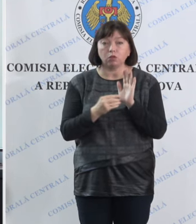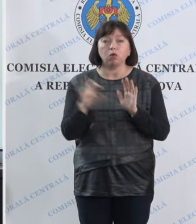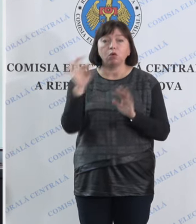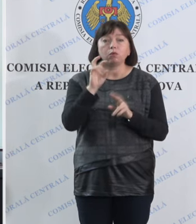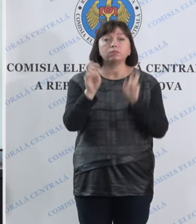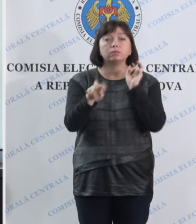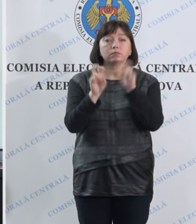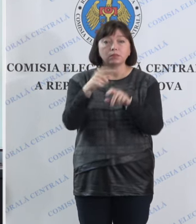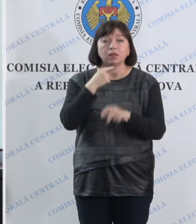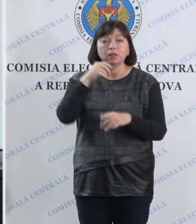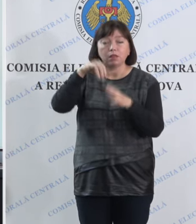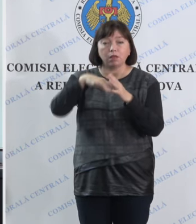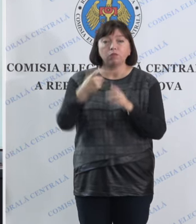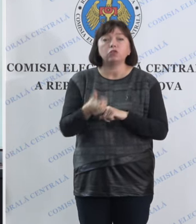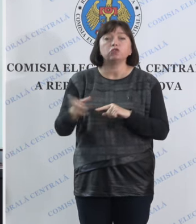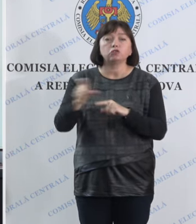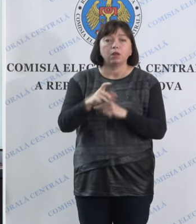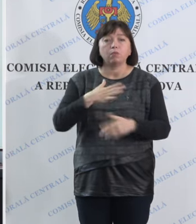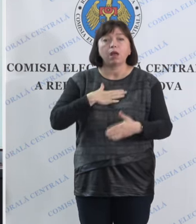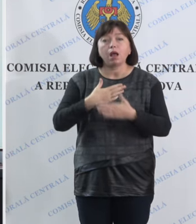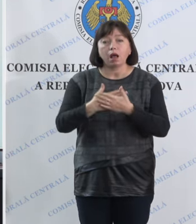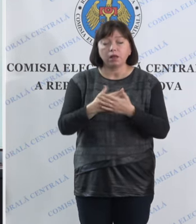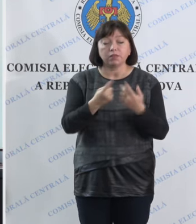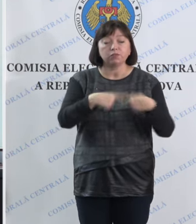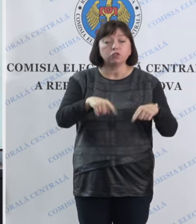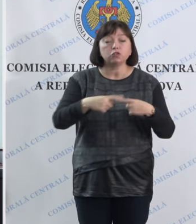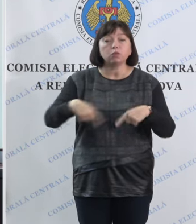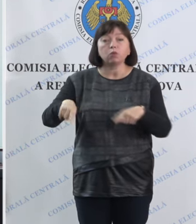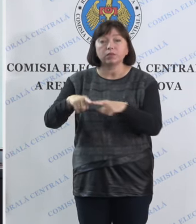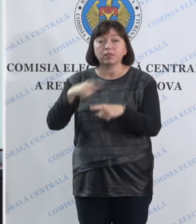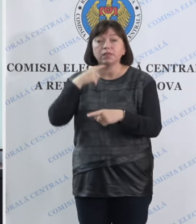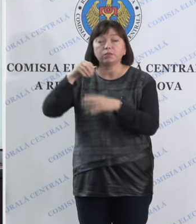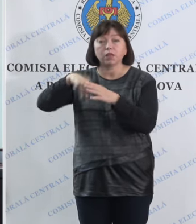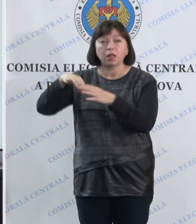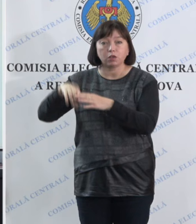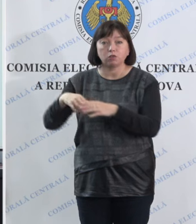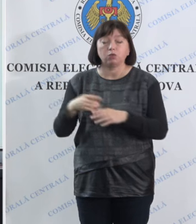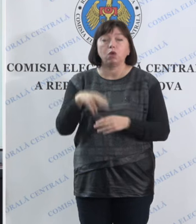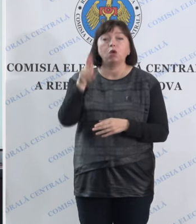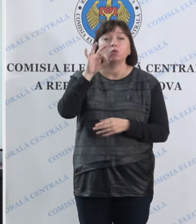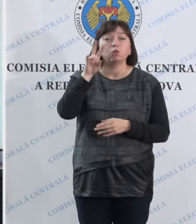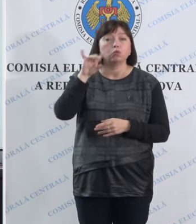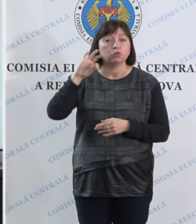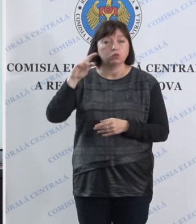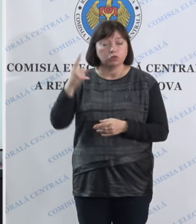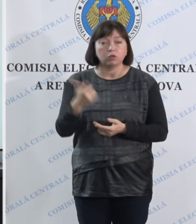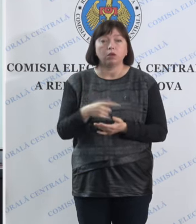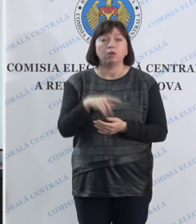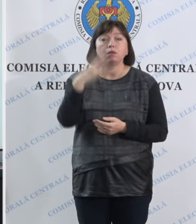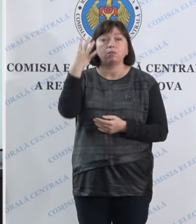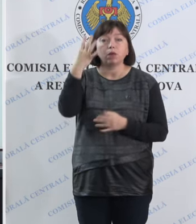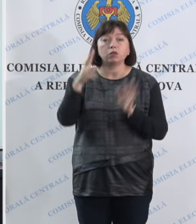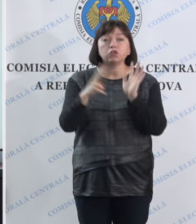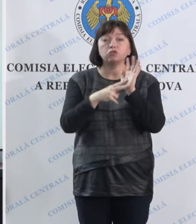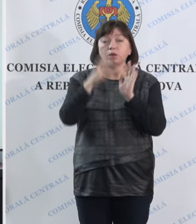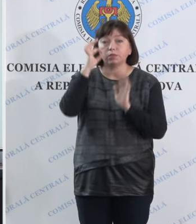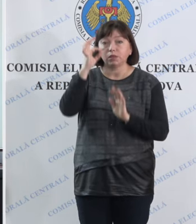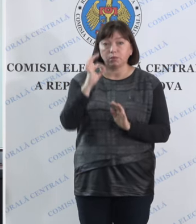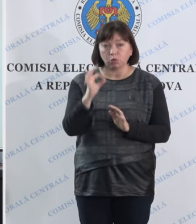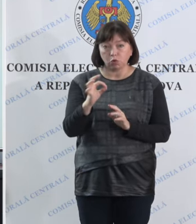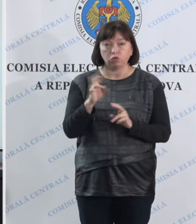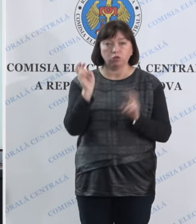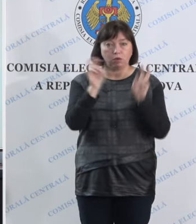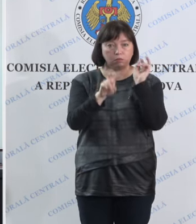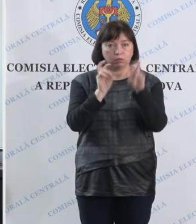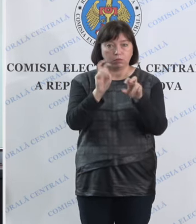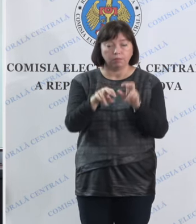prezența la vot, cele mai active circumscripții electorale sunt Dondușeni, cu 47% de